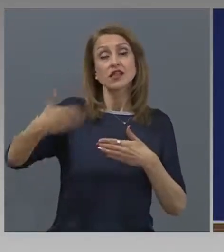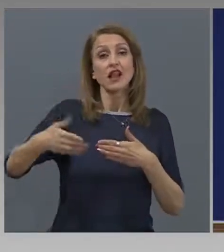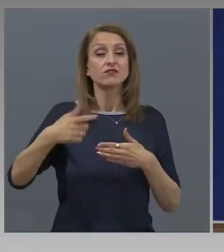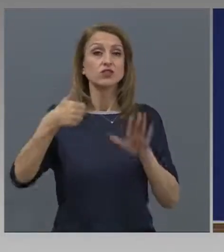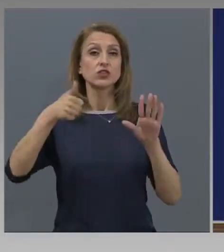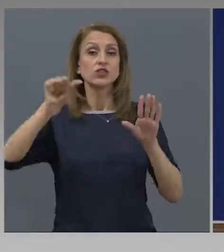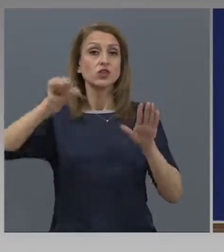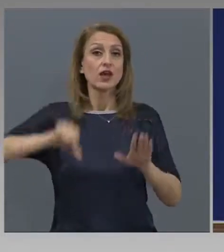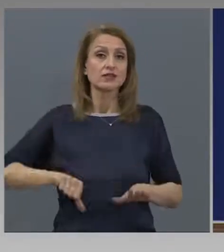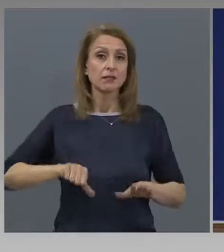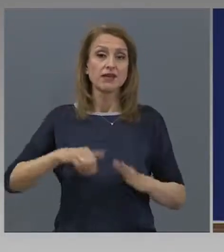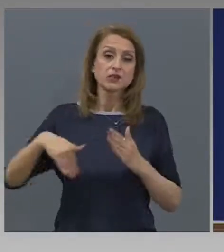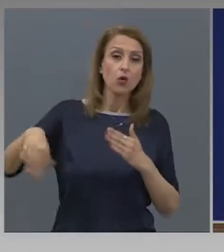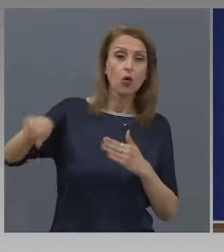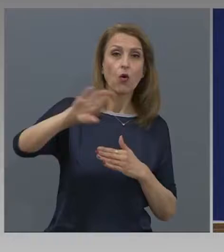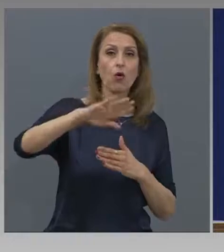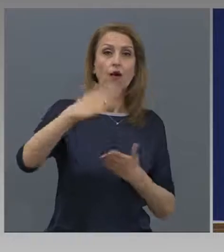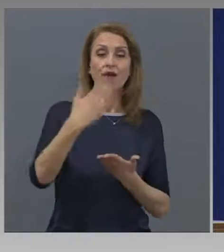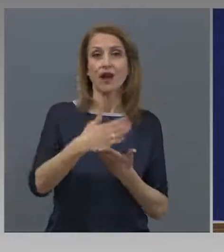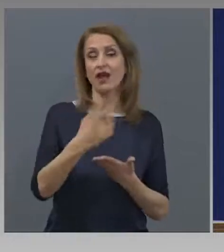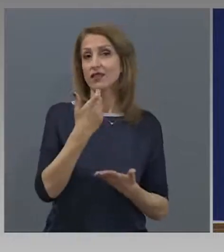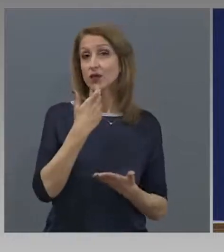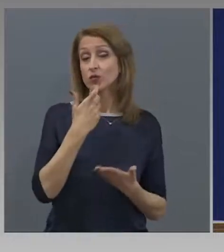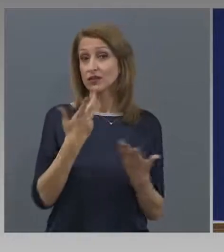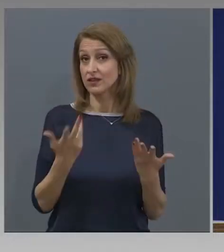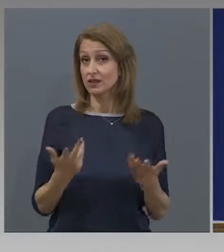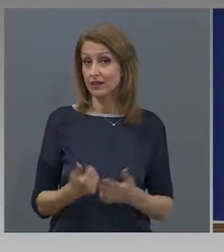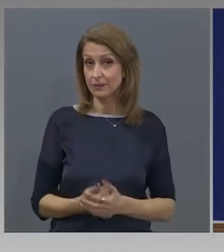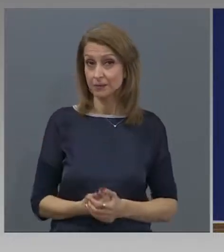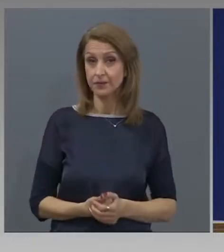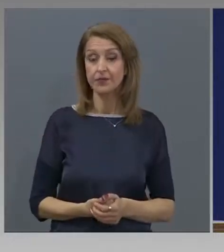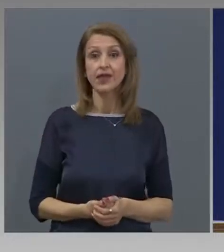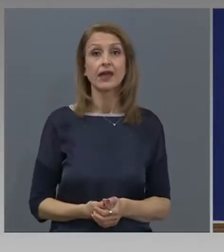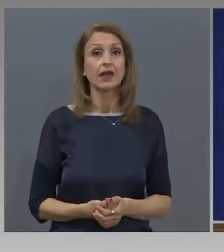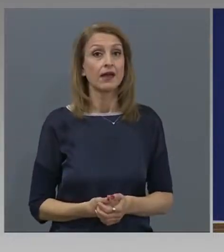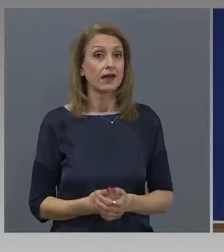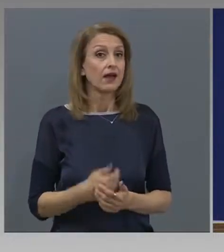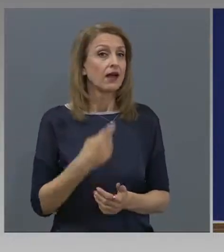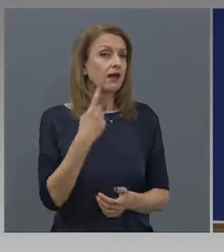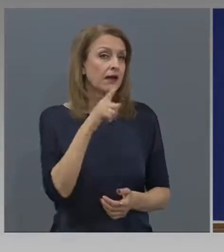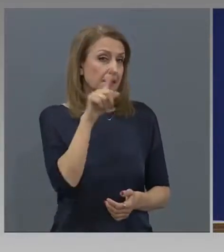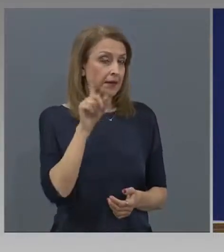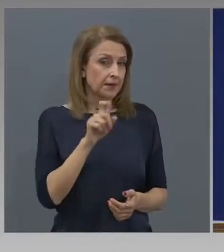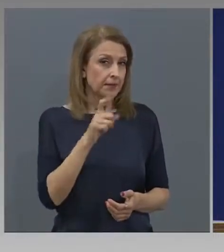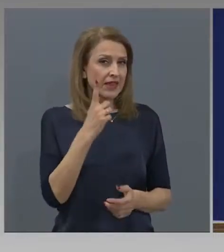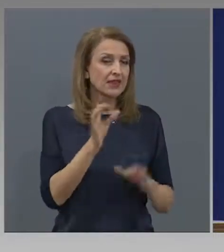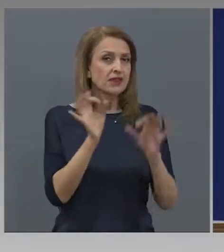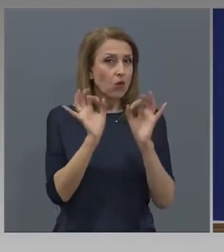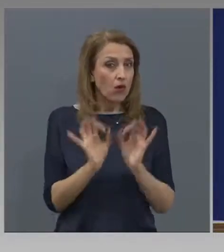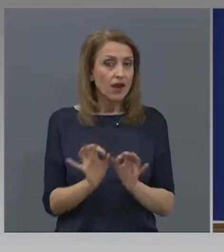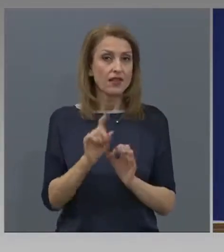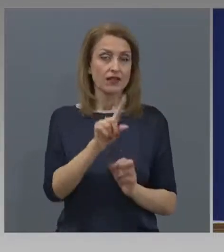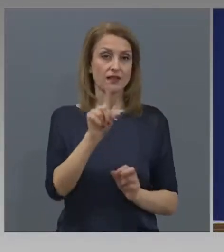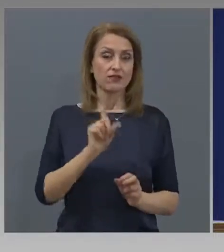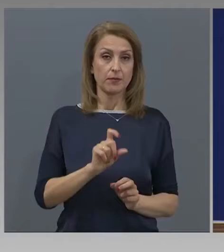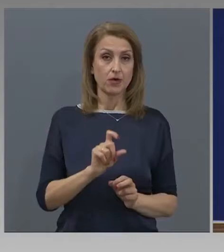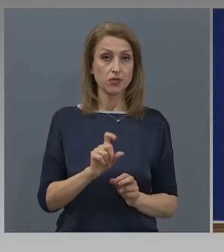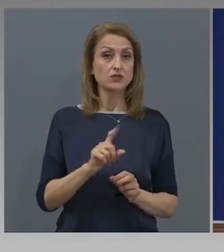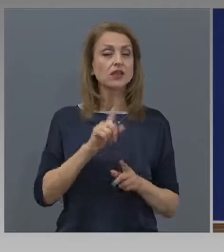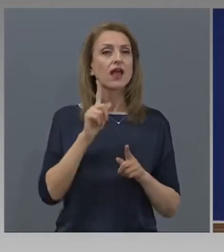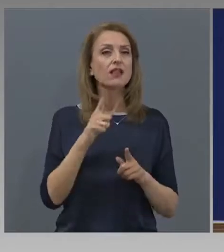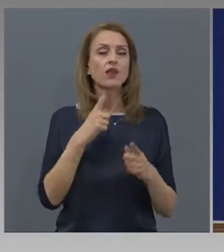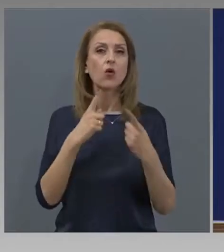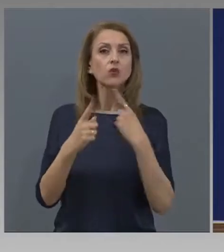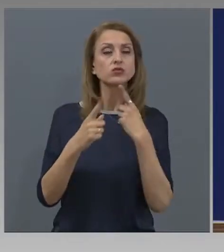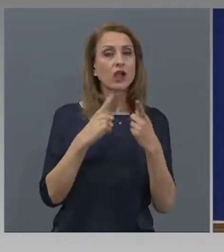месеца до края на годината. Госпожо министър, добър ден! Нивало Йочев, Вестник Марица, един конкретен въпрос е една от условията за